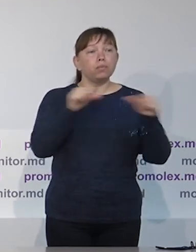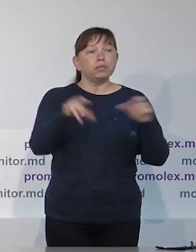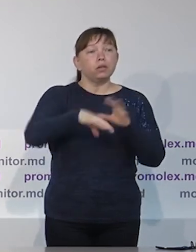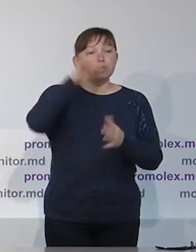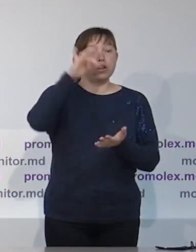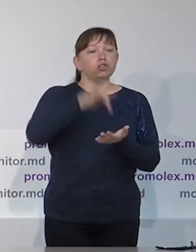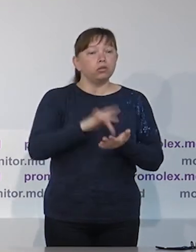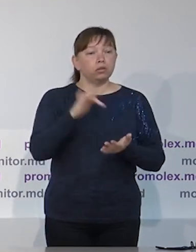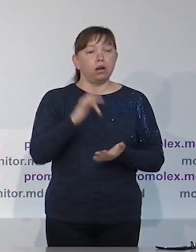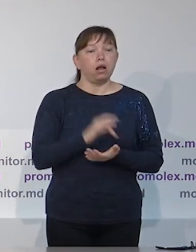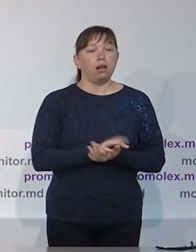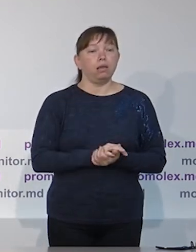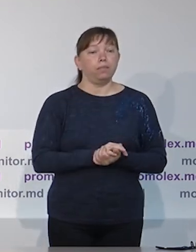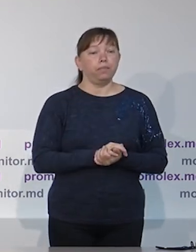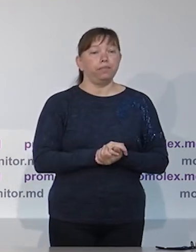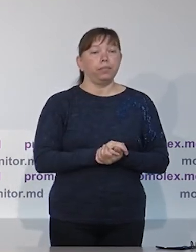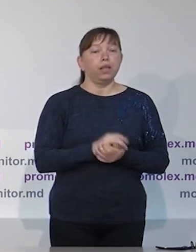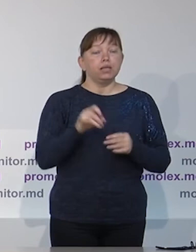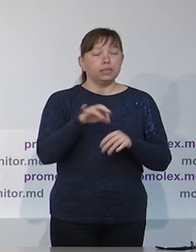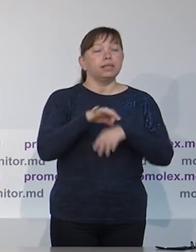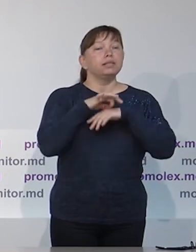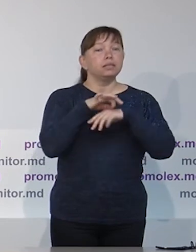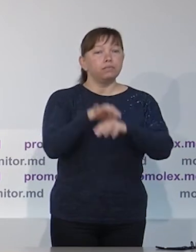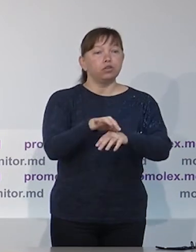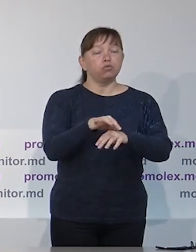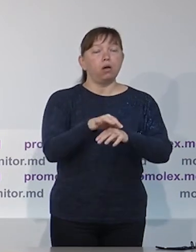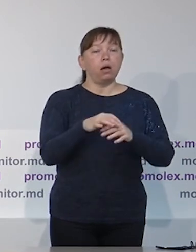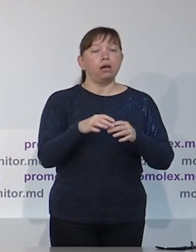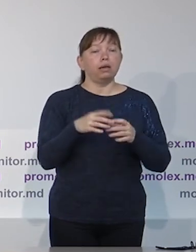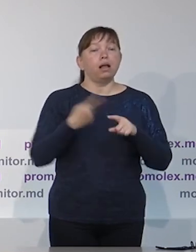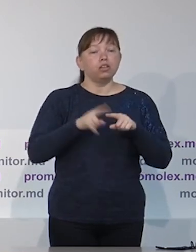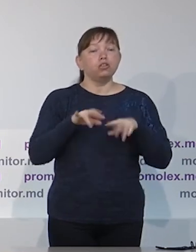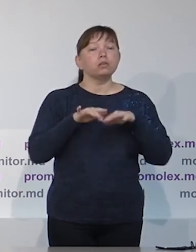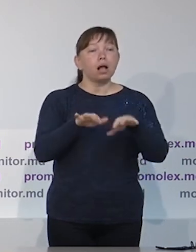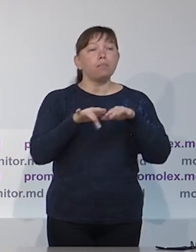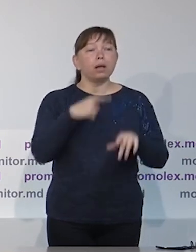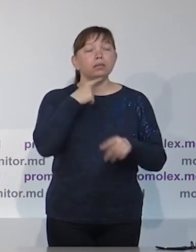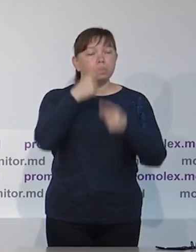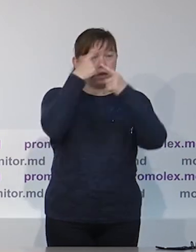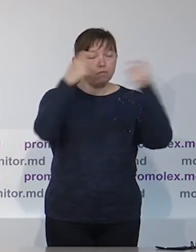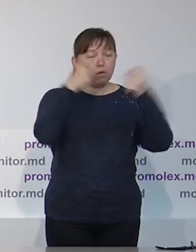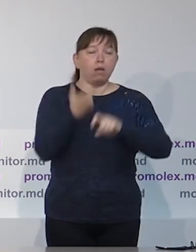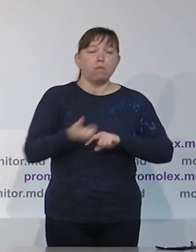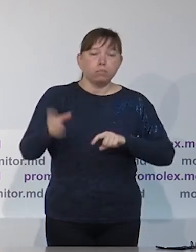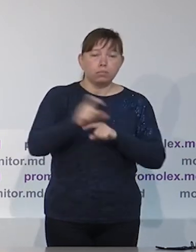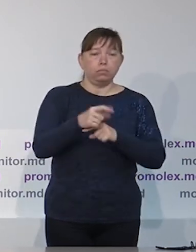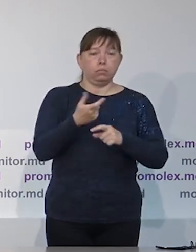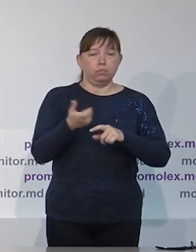найдена вся сумма на проведение выборов. также мы рекомендуем МИЦИКу